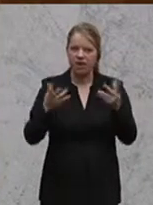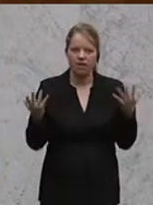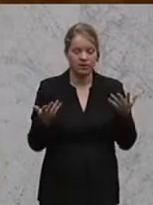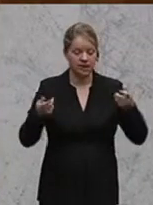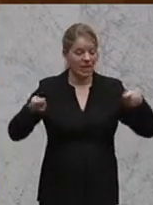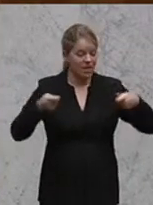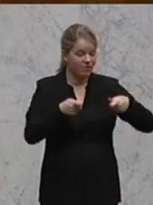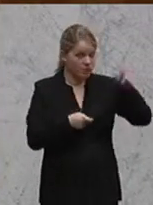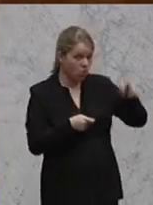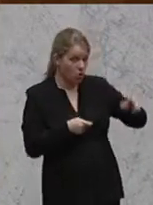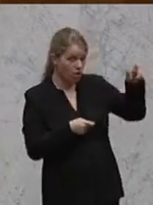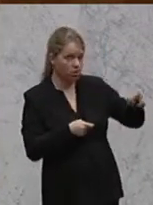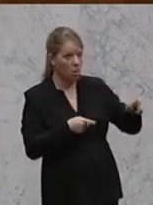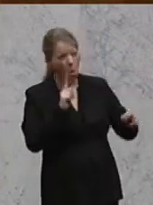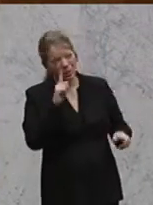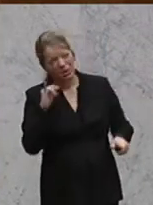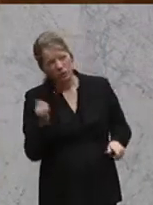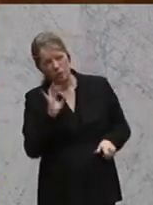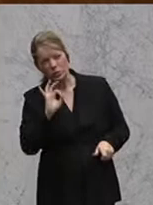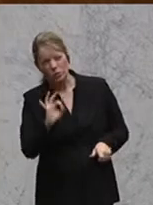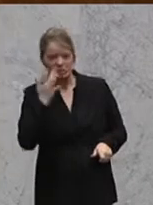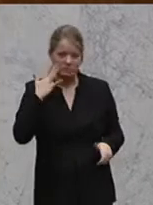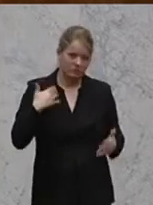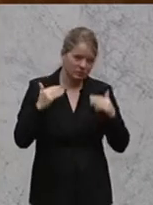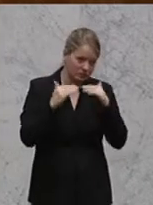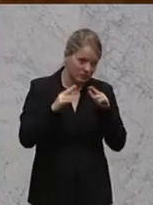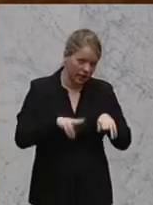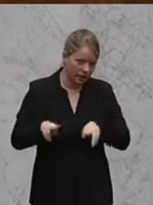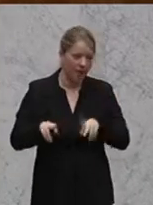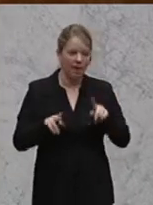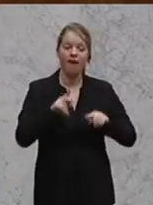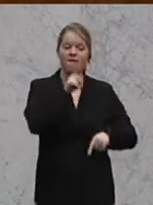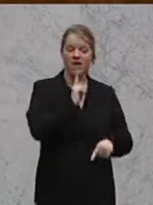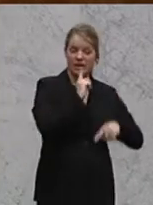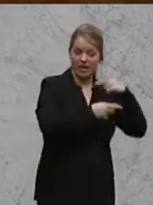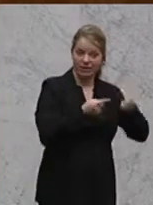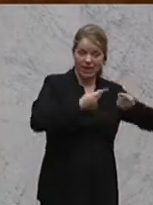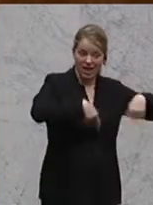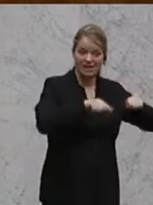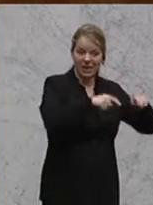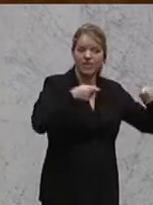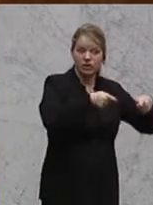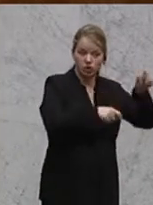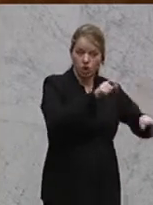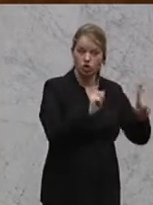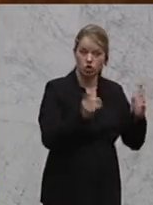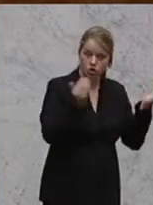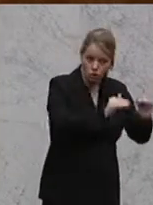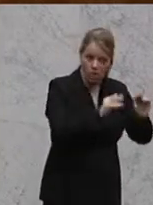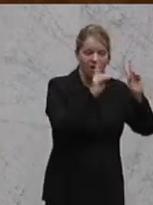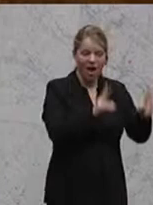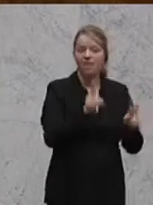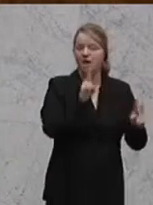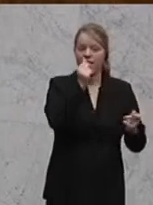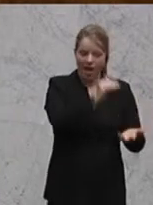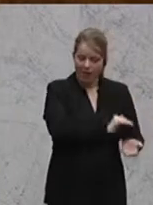das immer so gut ist, ist eher eine andere Frage aus Gerechtigkeitsgründen, in weniger entwickelten Ländern schützt, damit die dort überhaupt investieren. Sozusagen